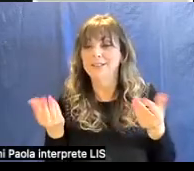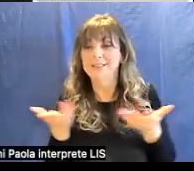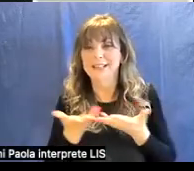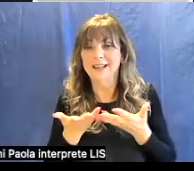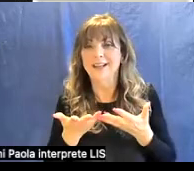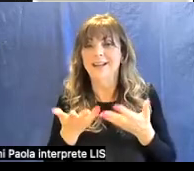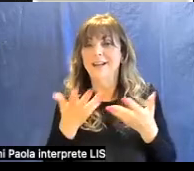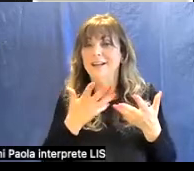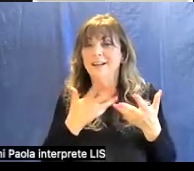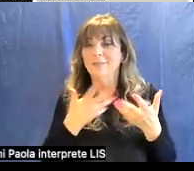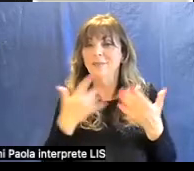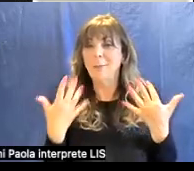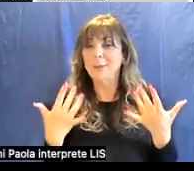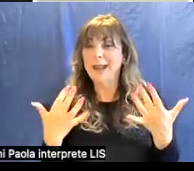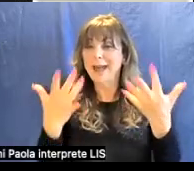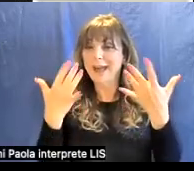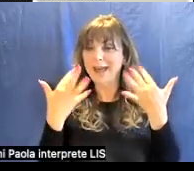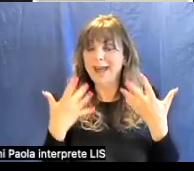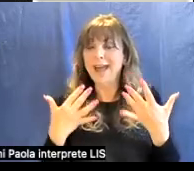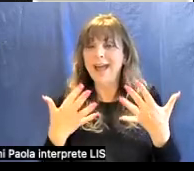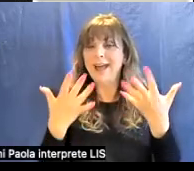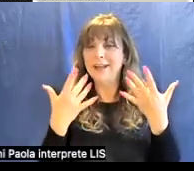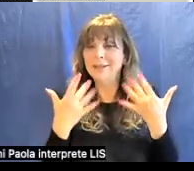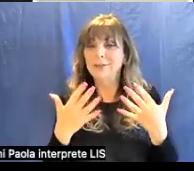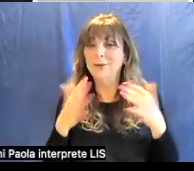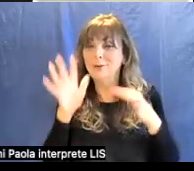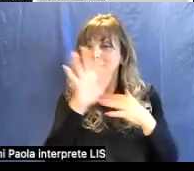prato questa scena sacra